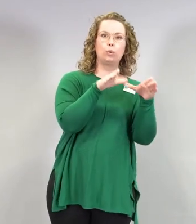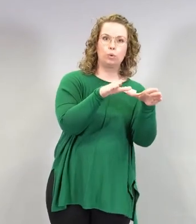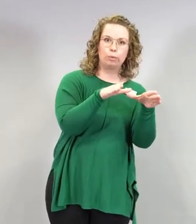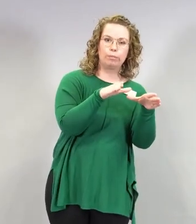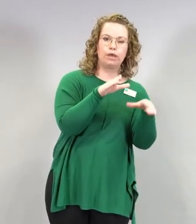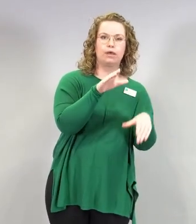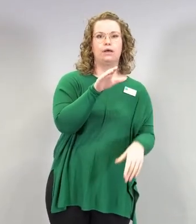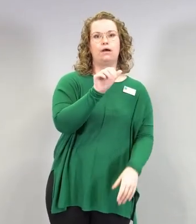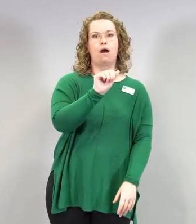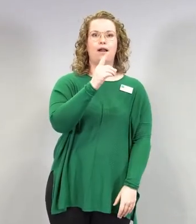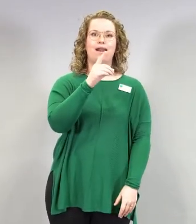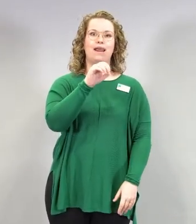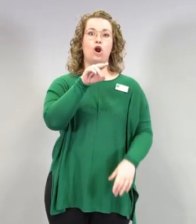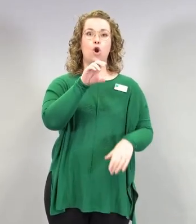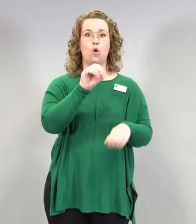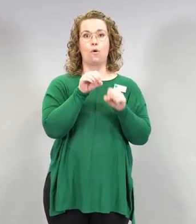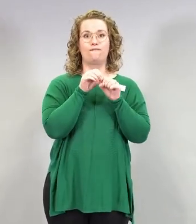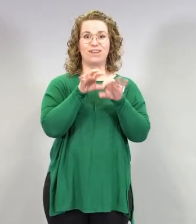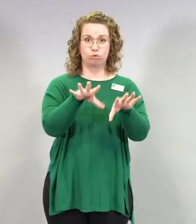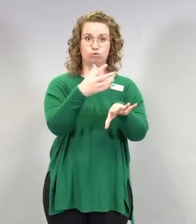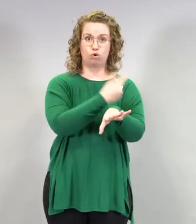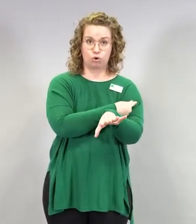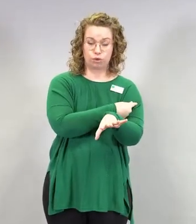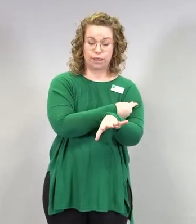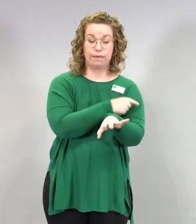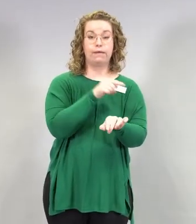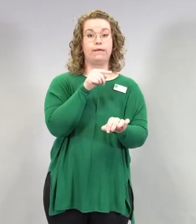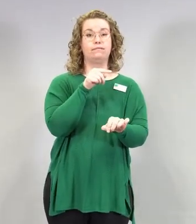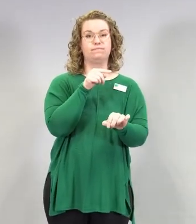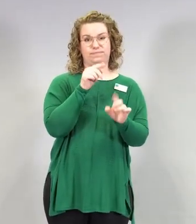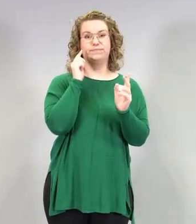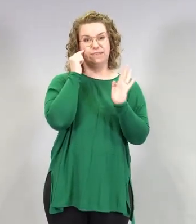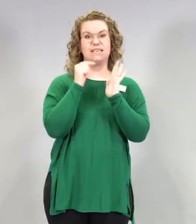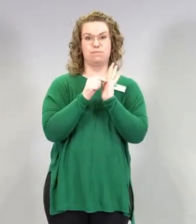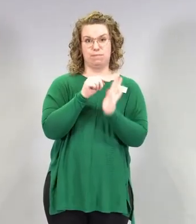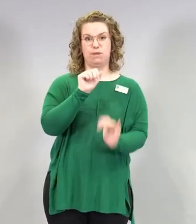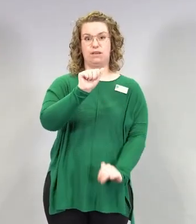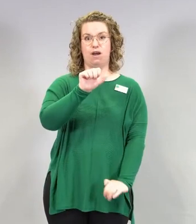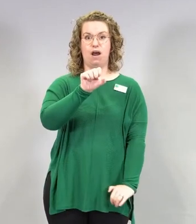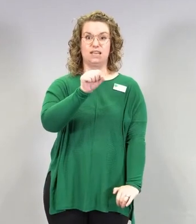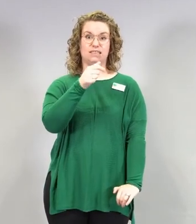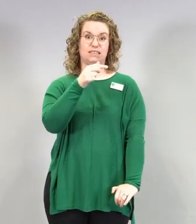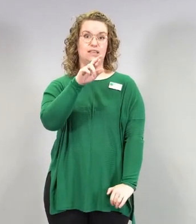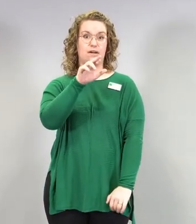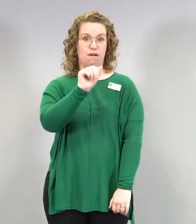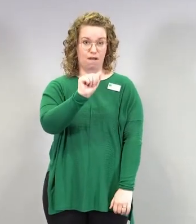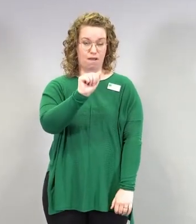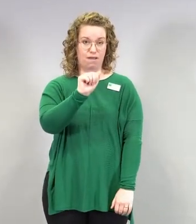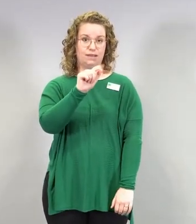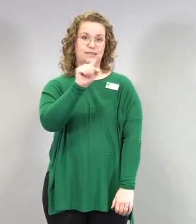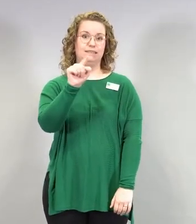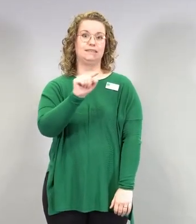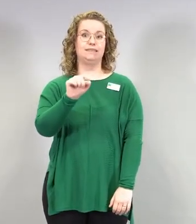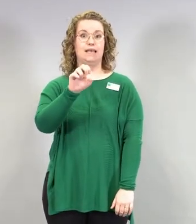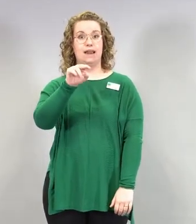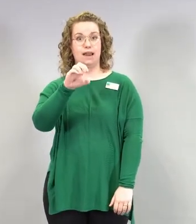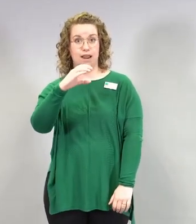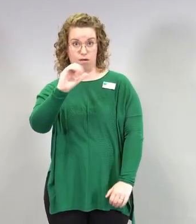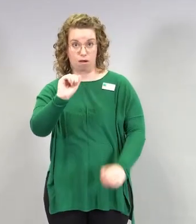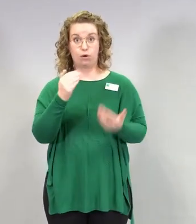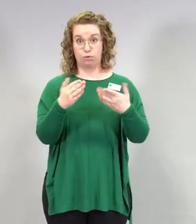käytössä AstraZeneca. Ja meille on tulollaan tämä Janssenin tai Johnson & Johnsonin